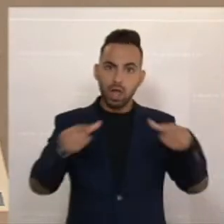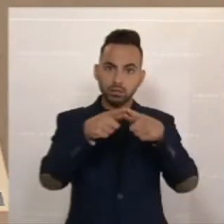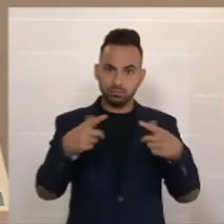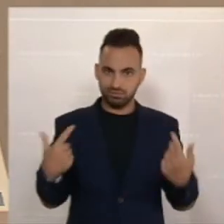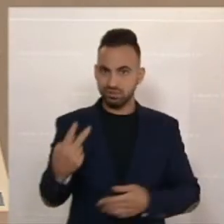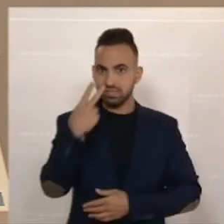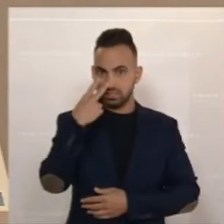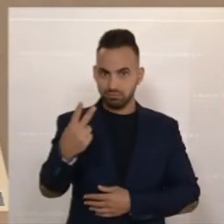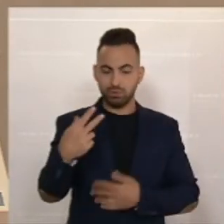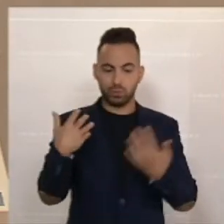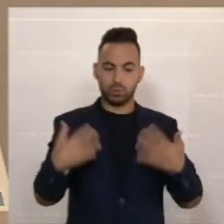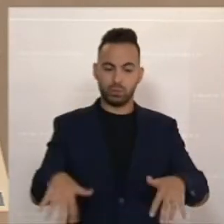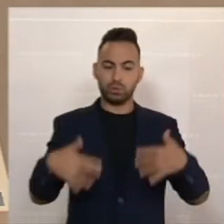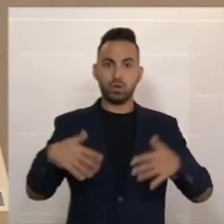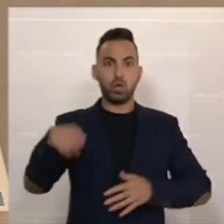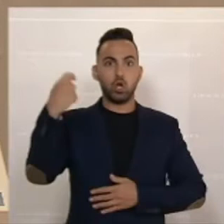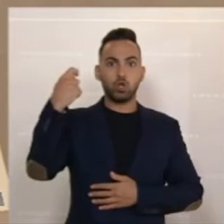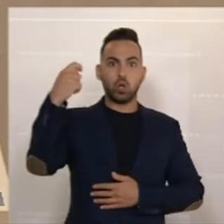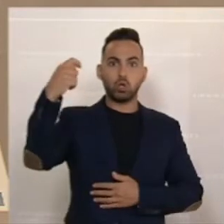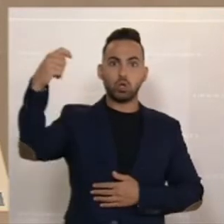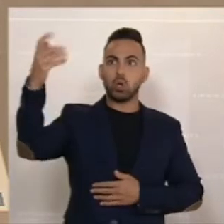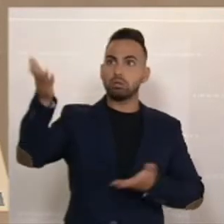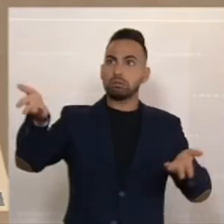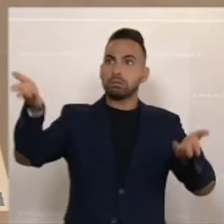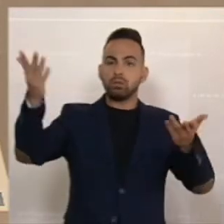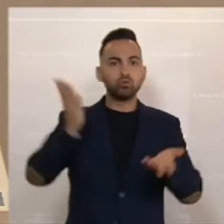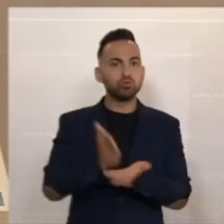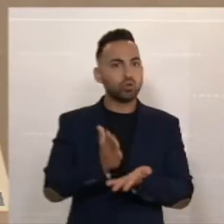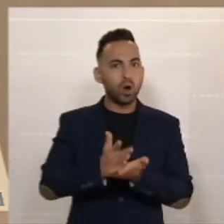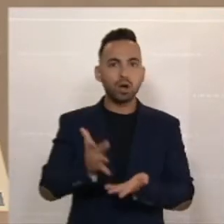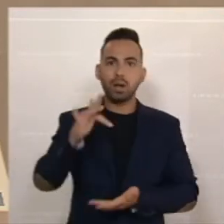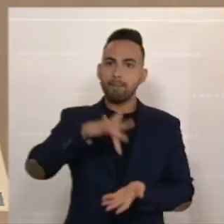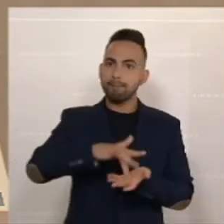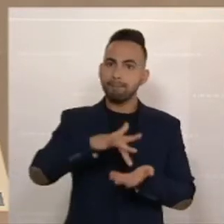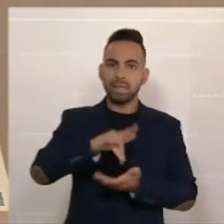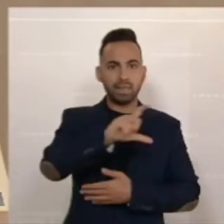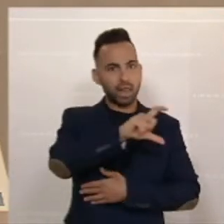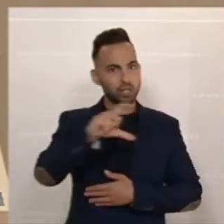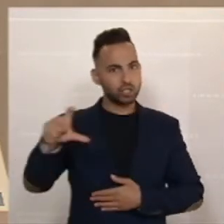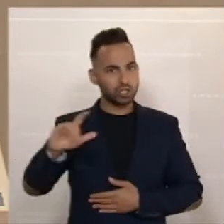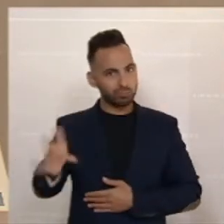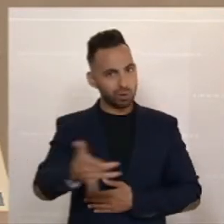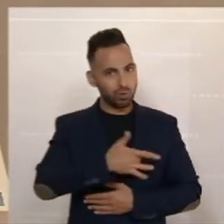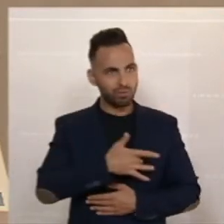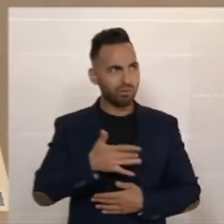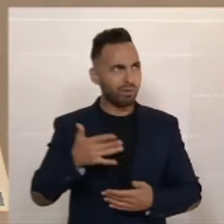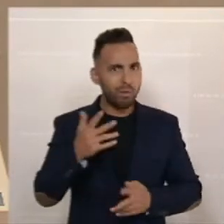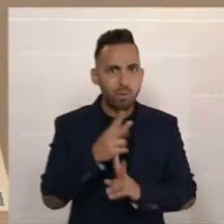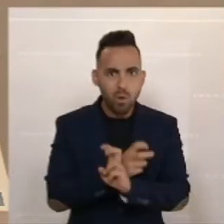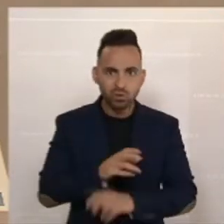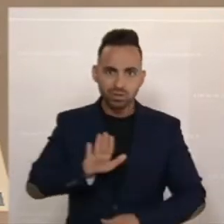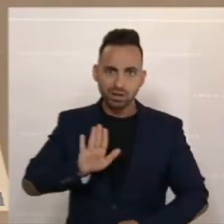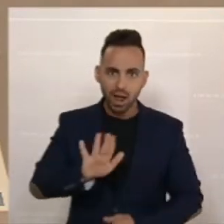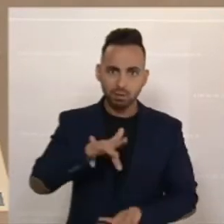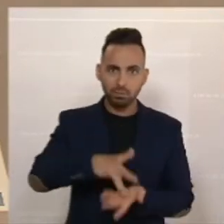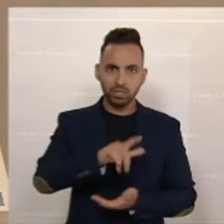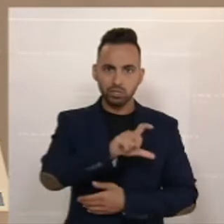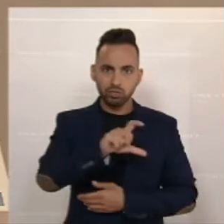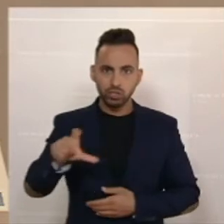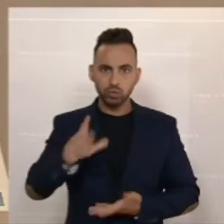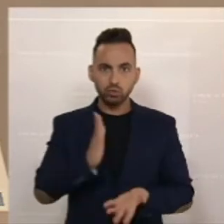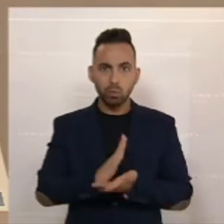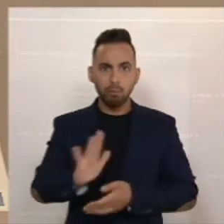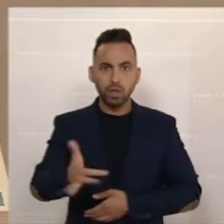dass die Teuerung bereits tief in der Mittelschicht angekommen ist. Das ist tief in der Mittelschicht Österreichs. Diese Teuerung